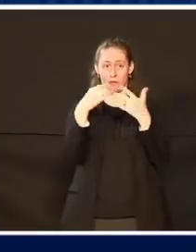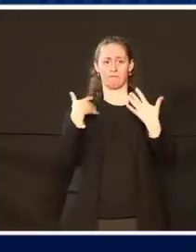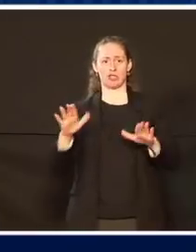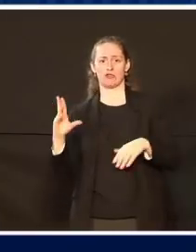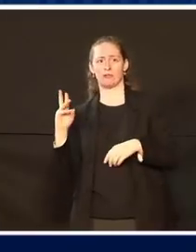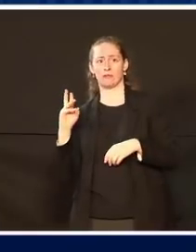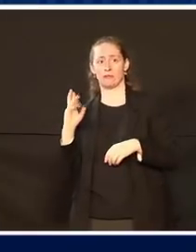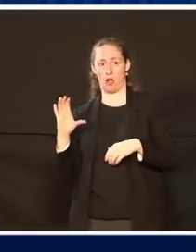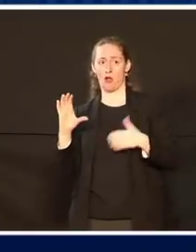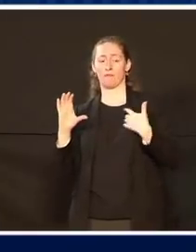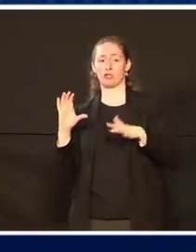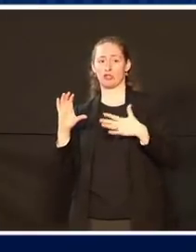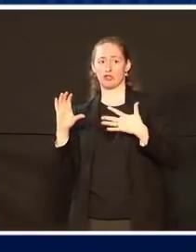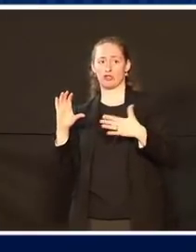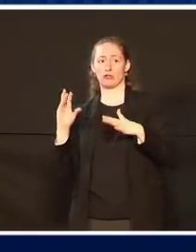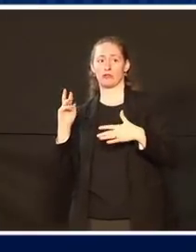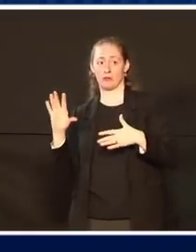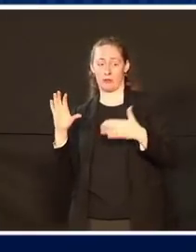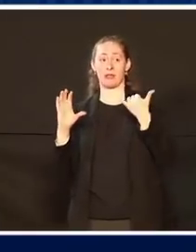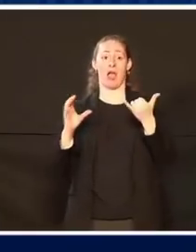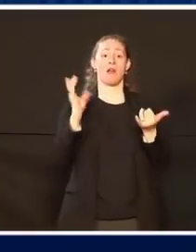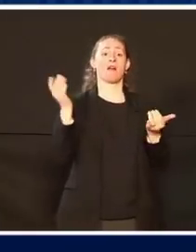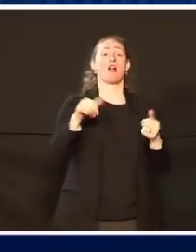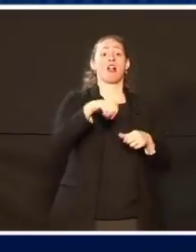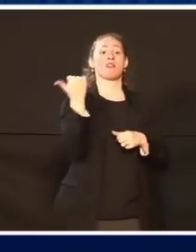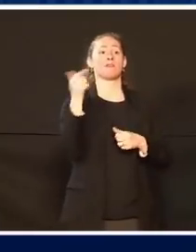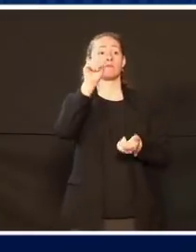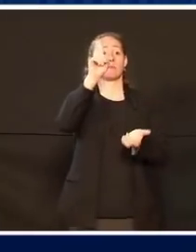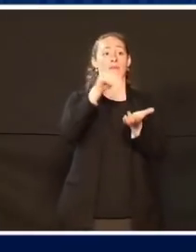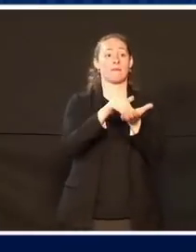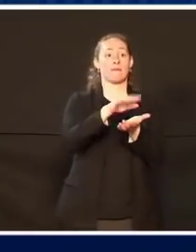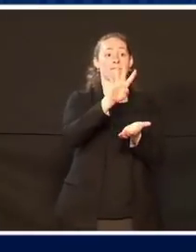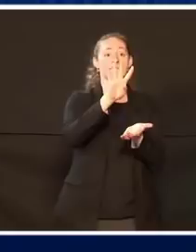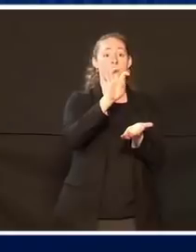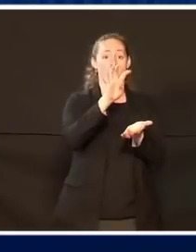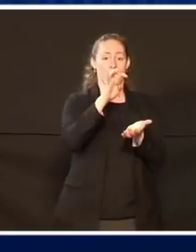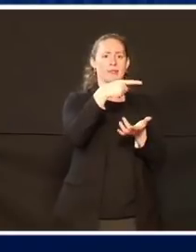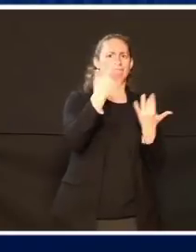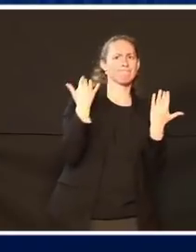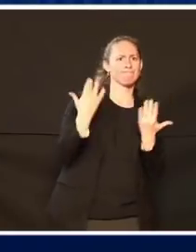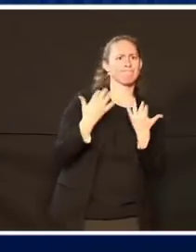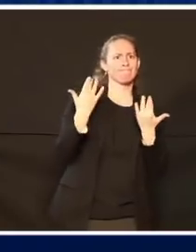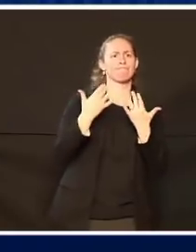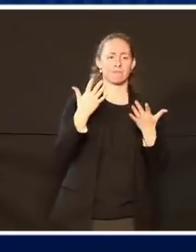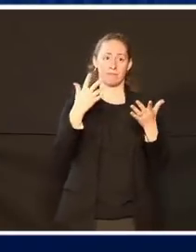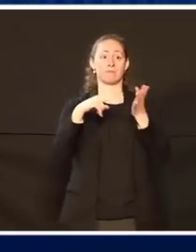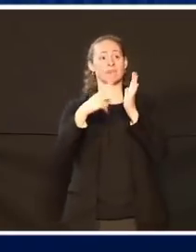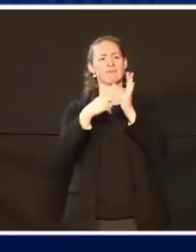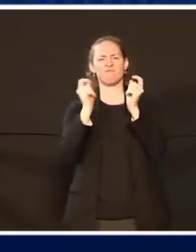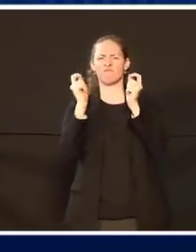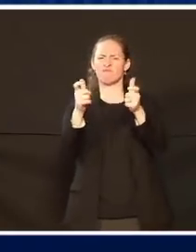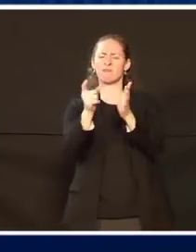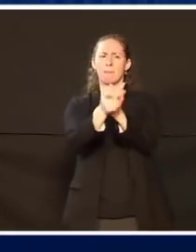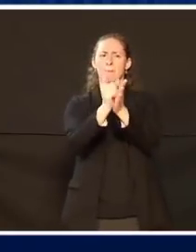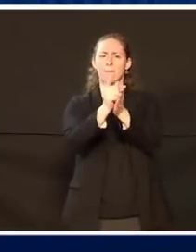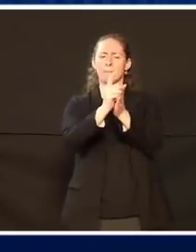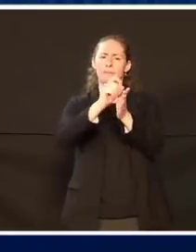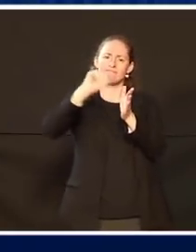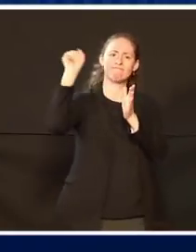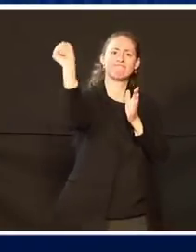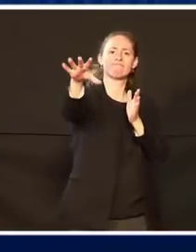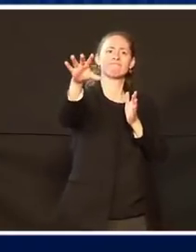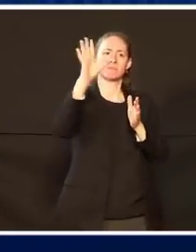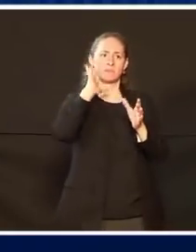Menschen brauchen das Geld. Das ist Geld, das direkt in den Taschen der Menschen landet. Wir müssen dieses Geld gezielt